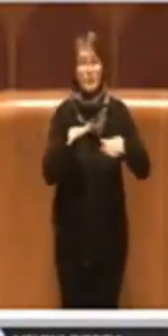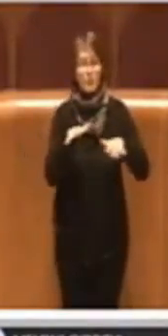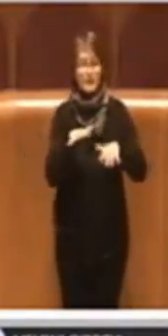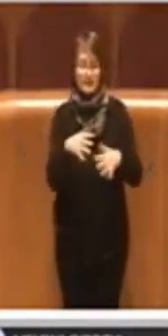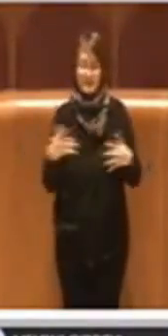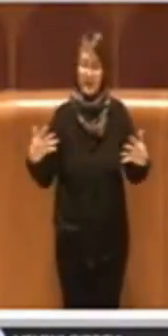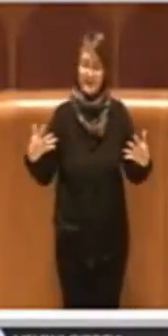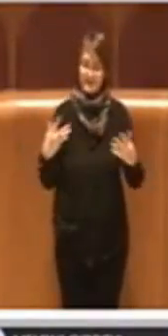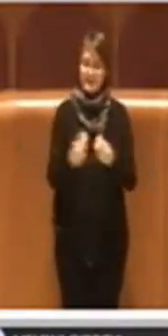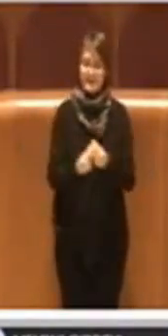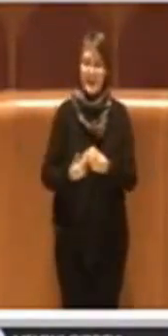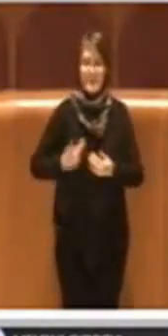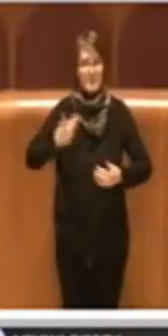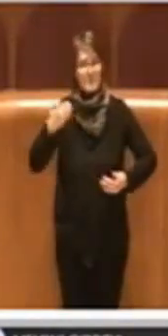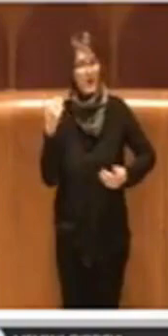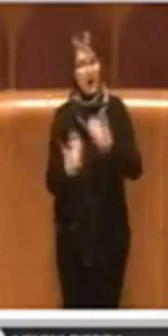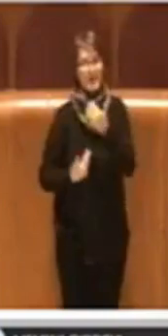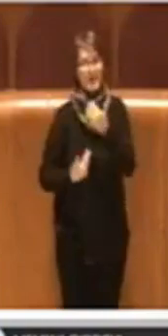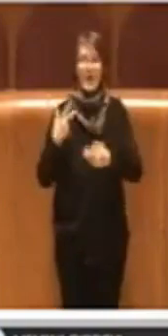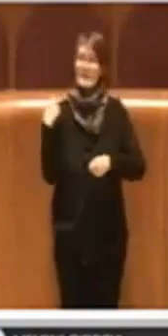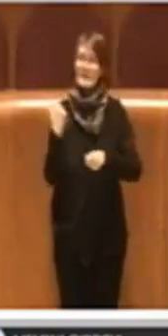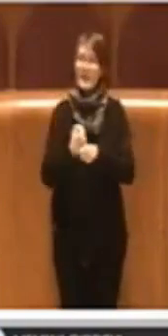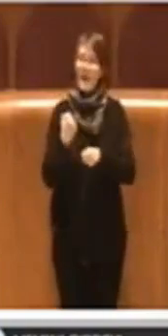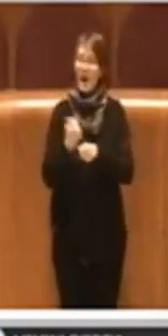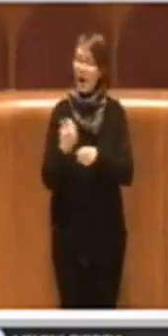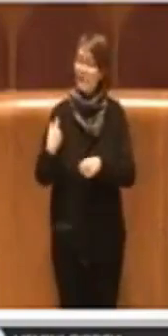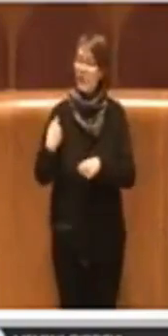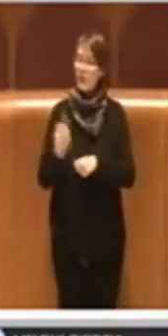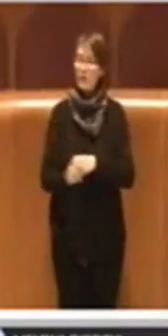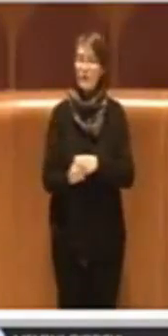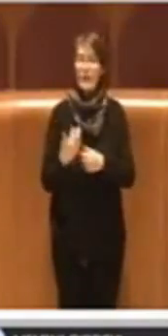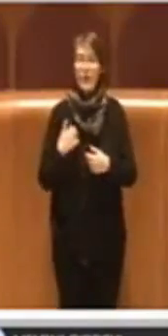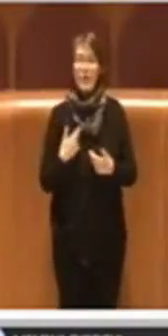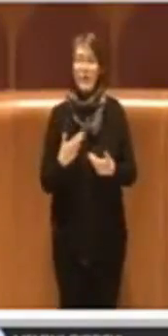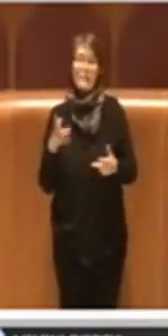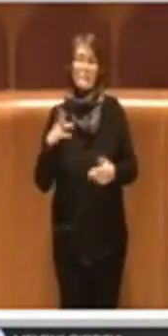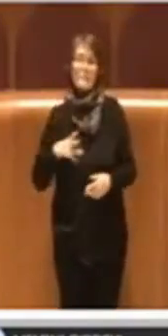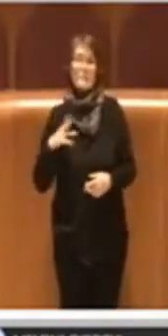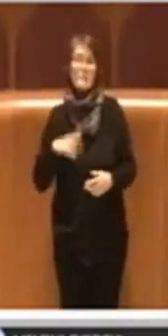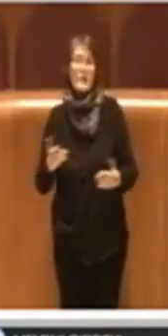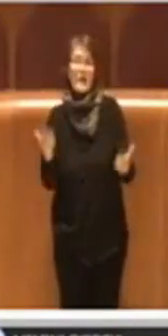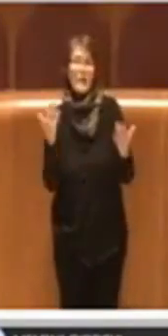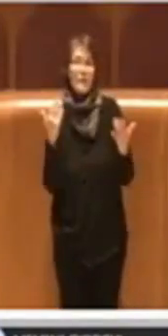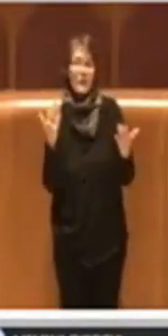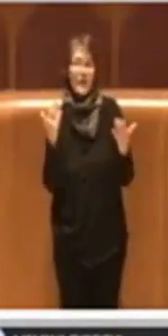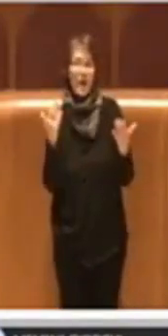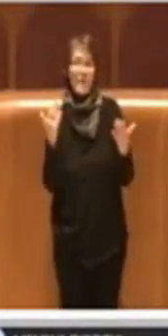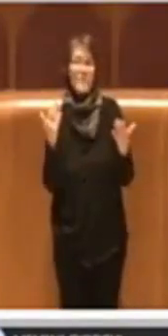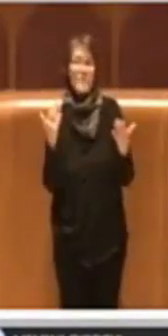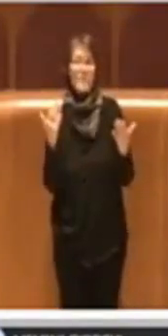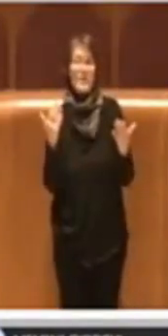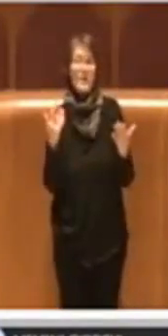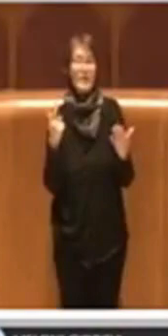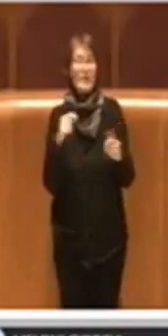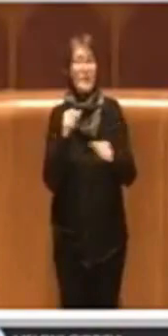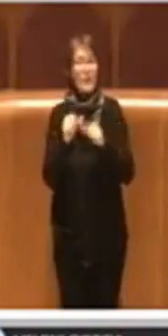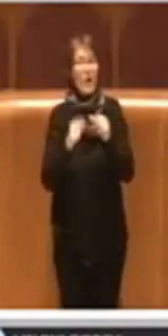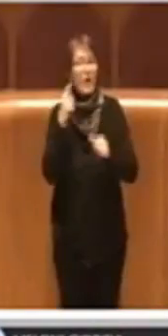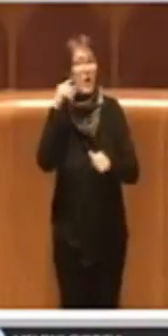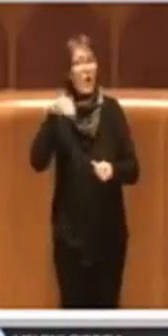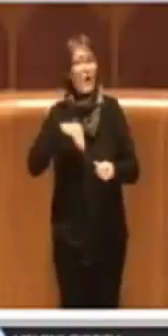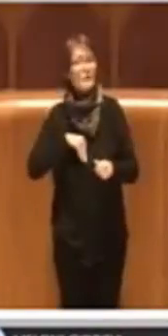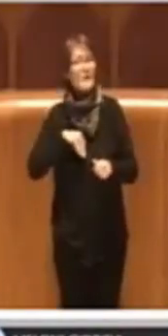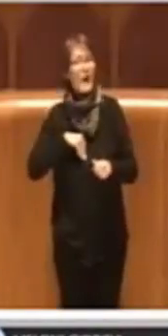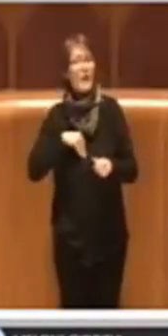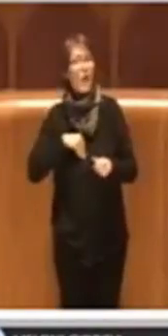straordinario lavoro e mi auguro che finalmente si cambi consapevolezza e si ragioni